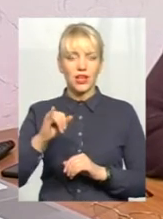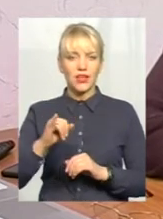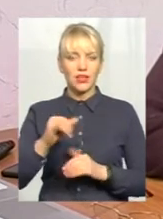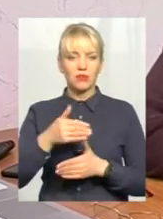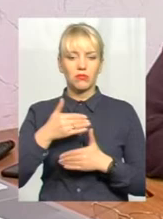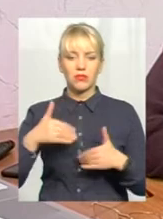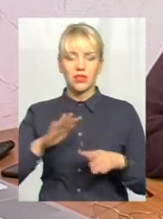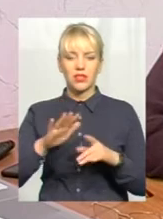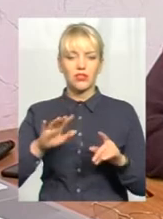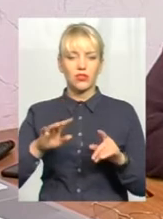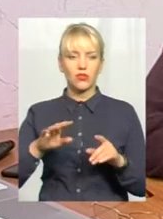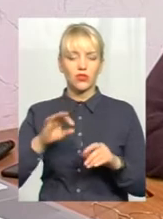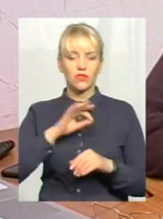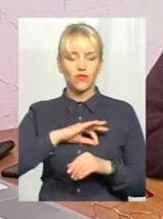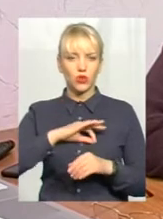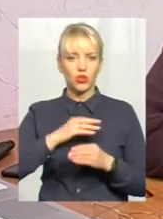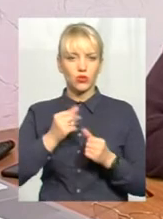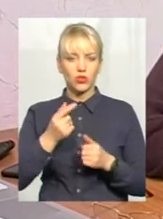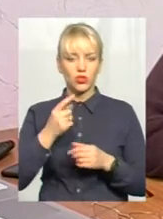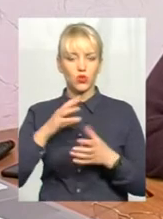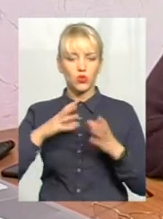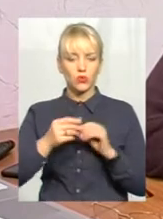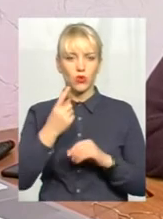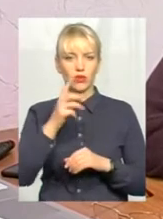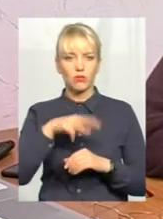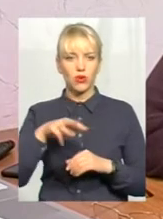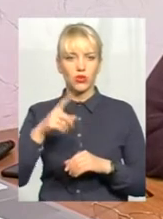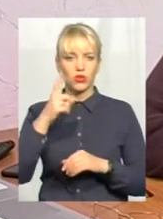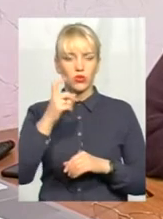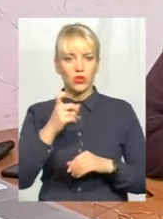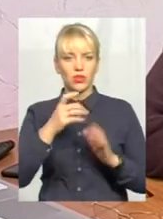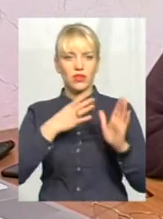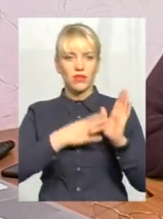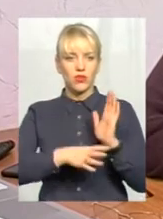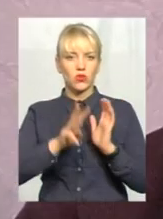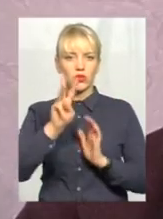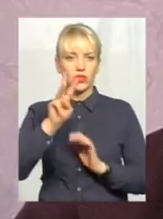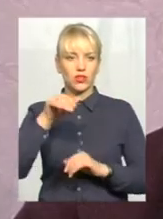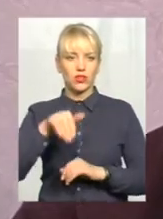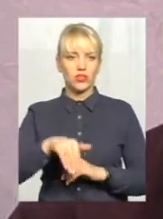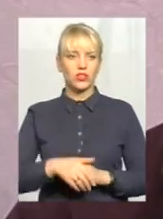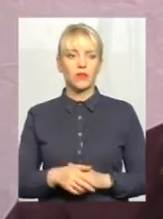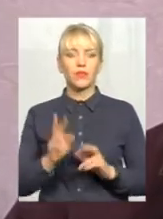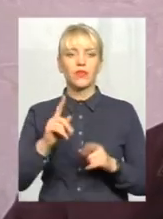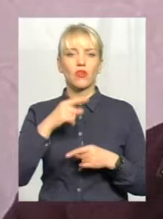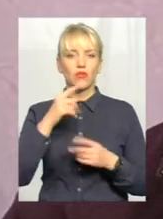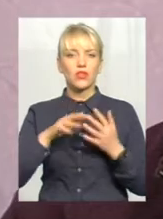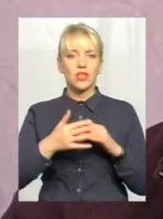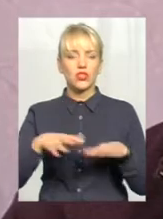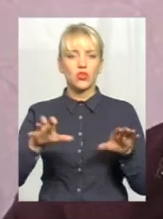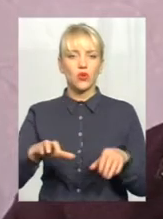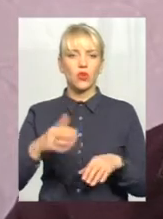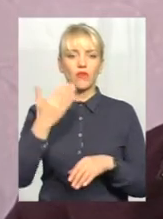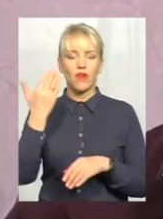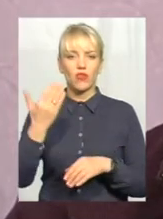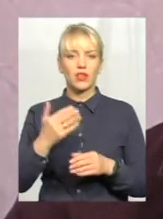не освоїли кошти у сумі 1 мільйон 193 тисячі. Як твердить селищний голова, вони